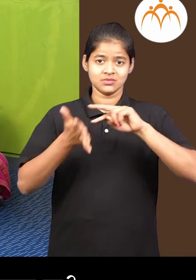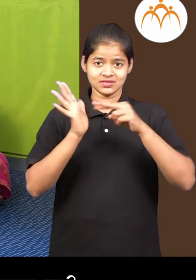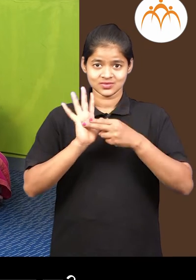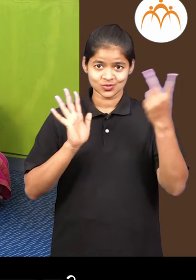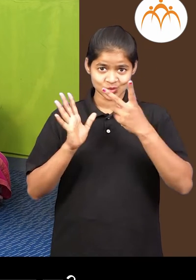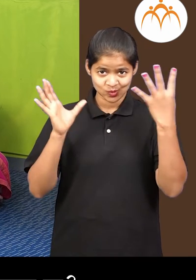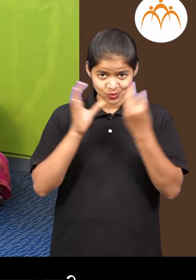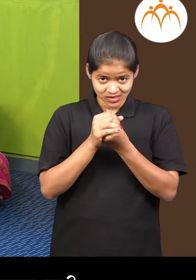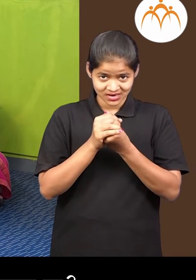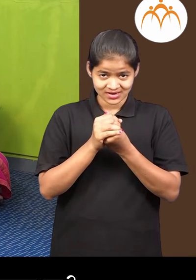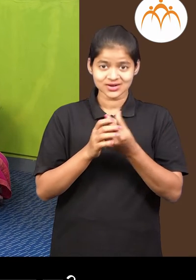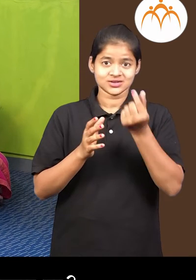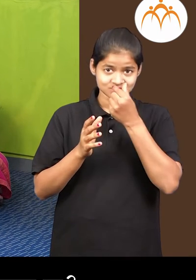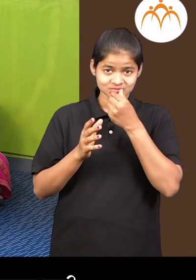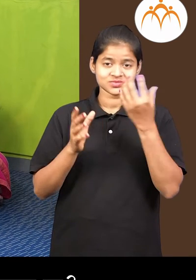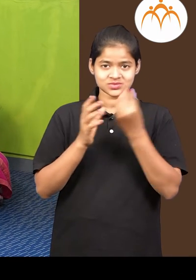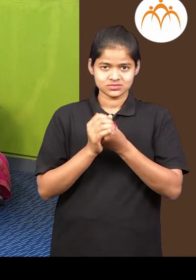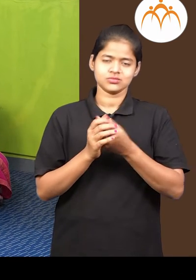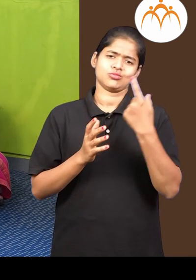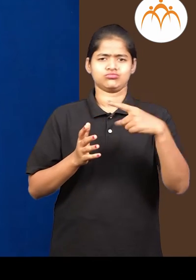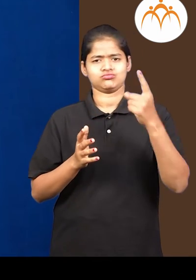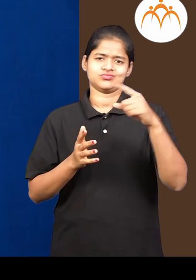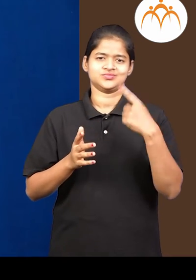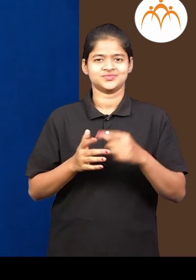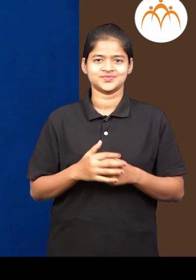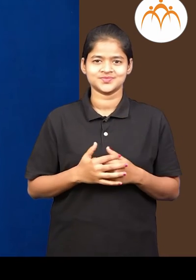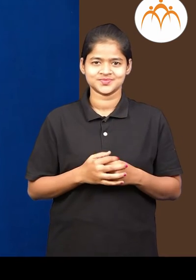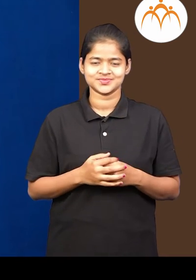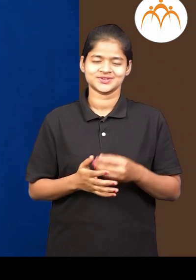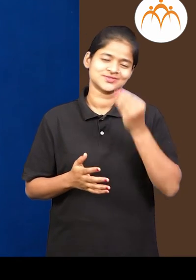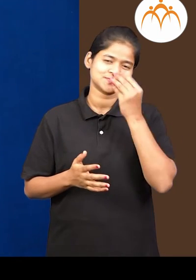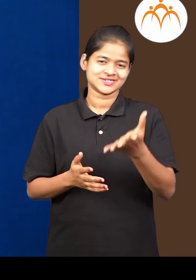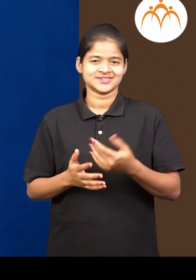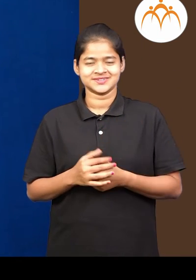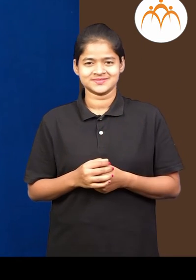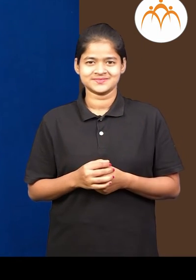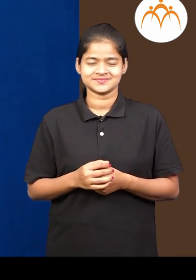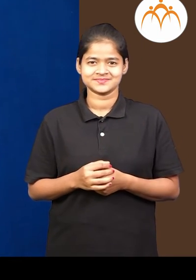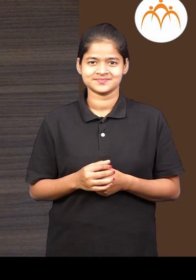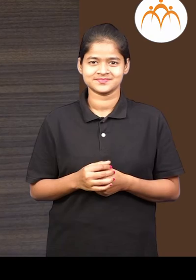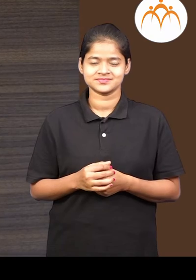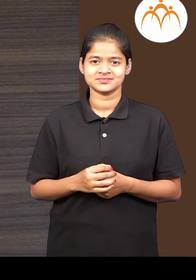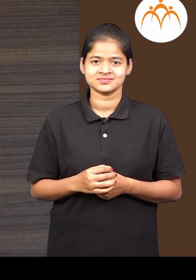मन्जे तुम्चे दो घंचे एकत्र करया चा ना बरो बर खुप सब पर